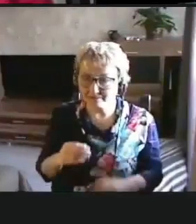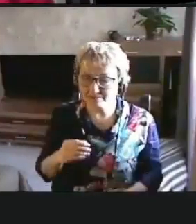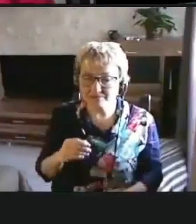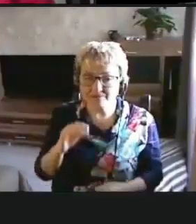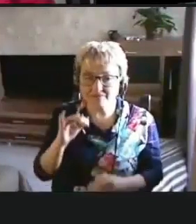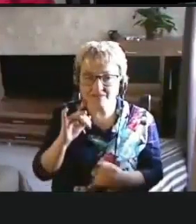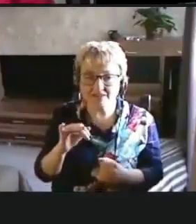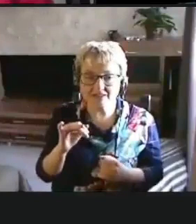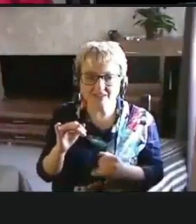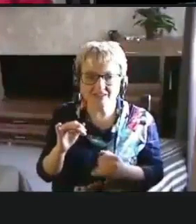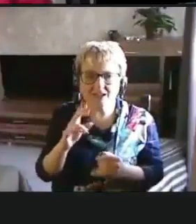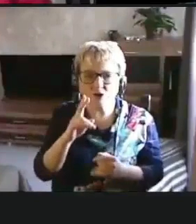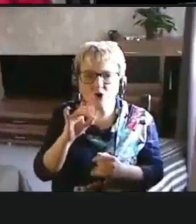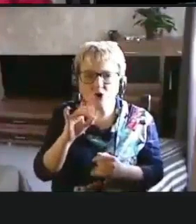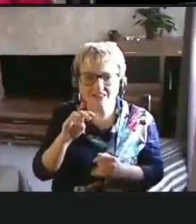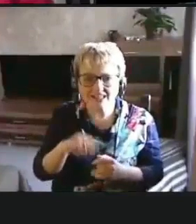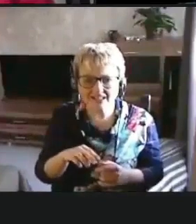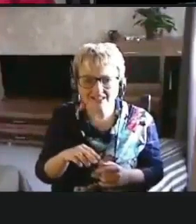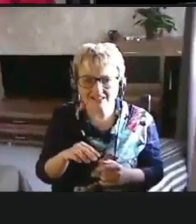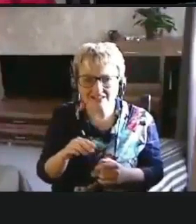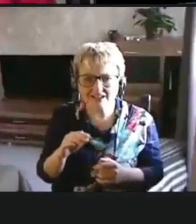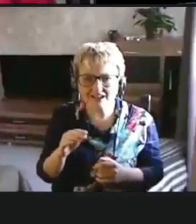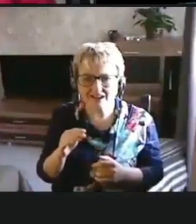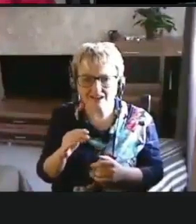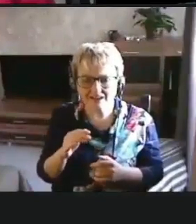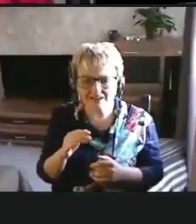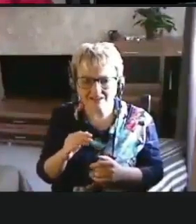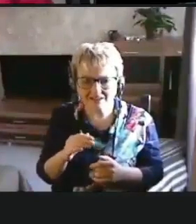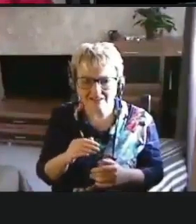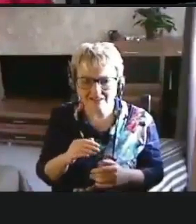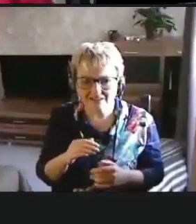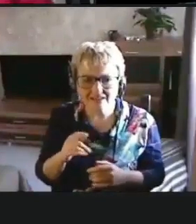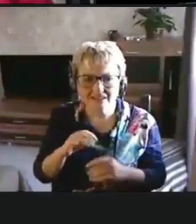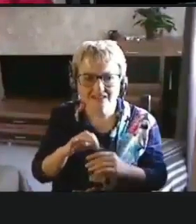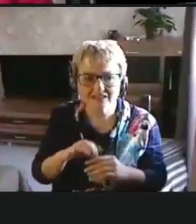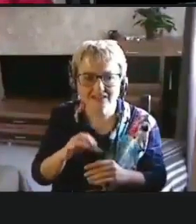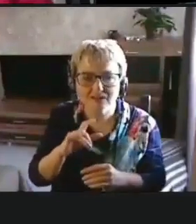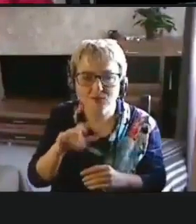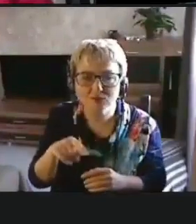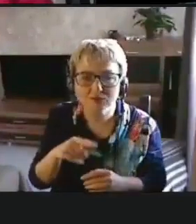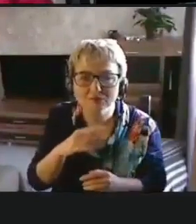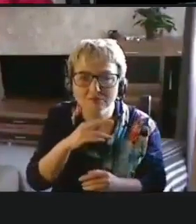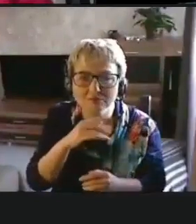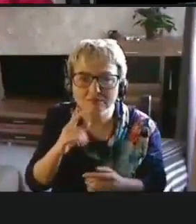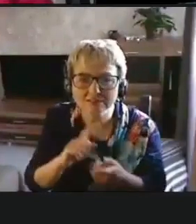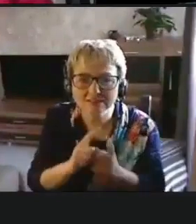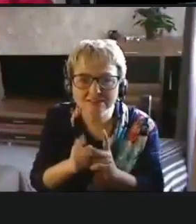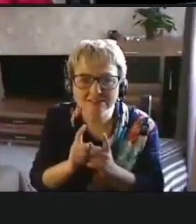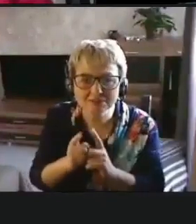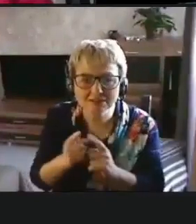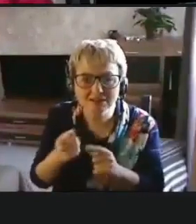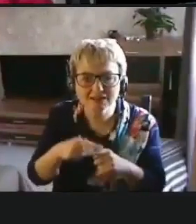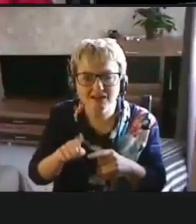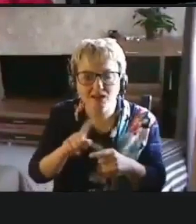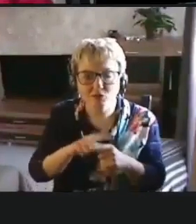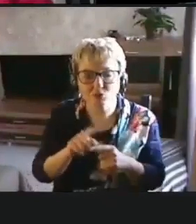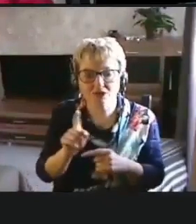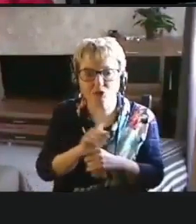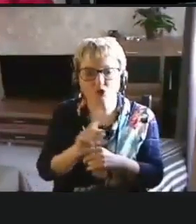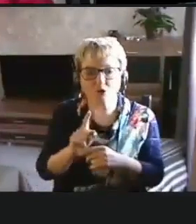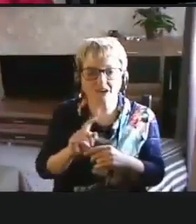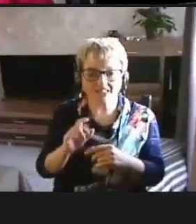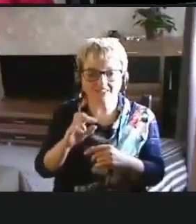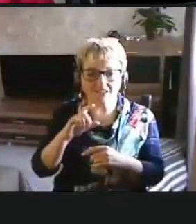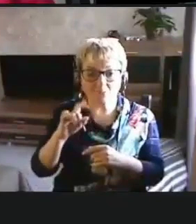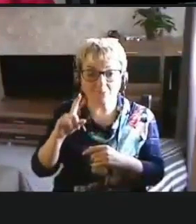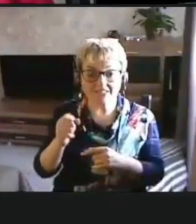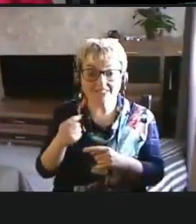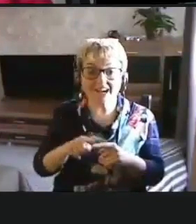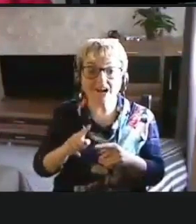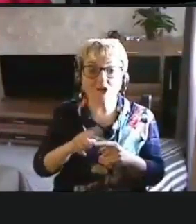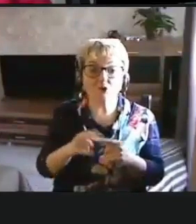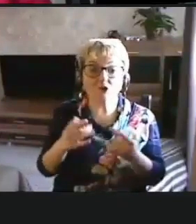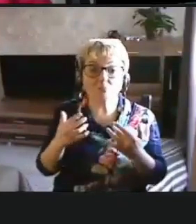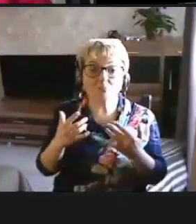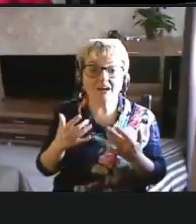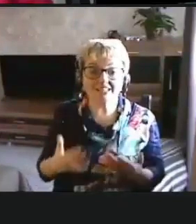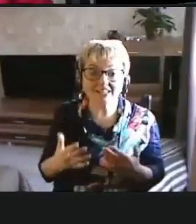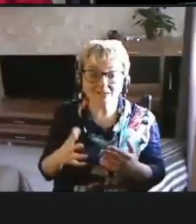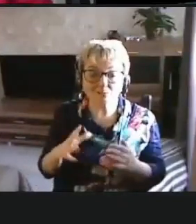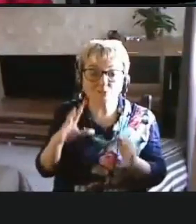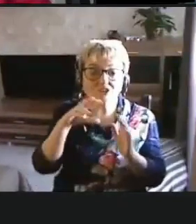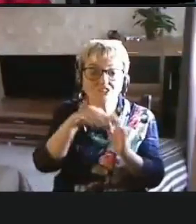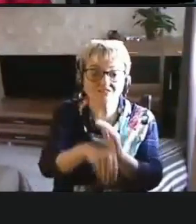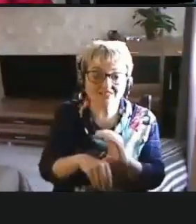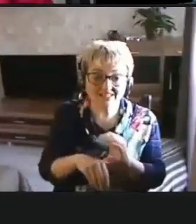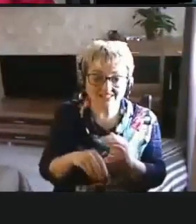и процента, дошенного исхода и многих изменений, нормативные базы, которые потребуют внести